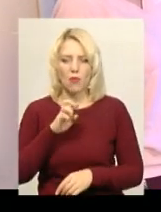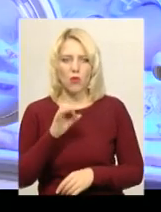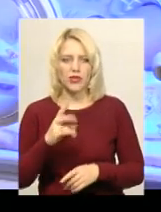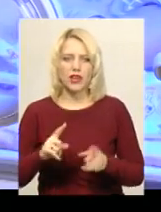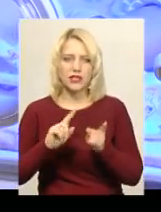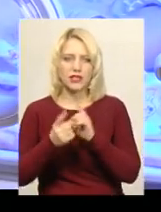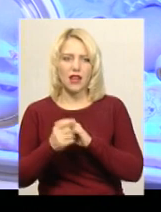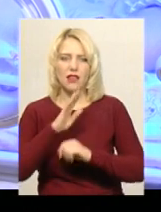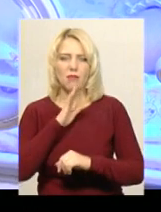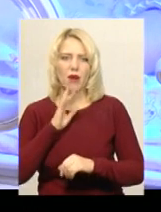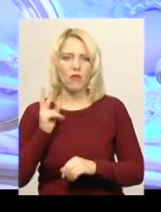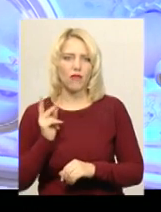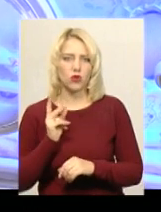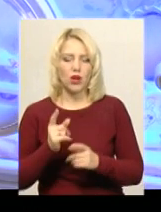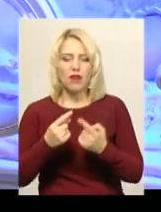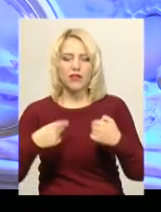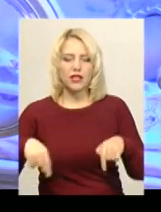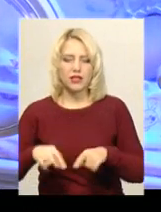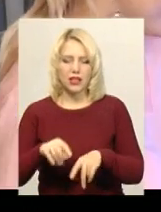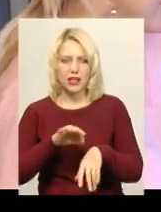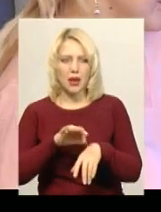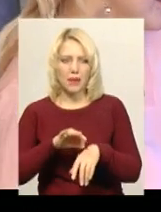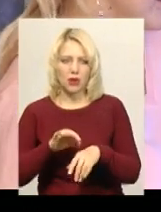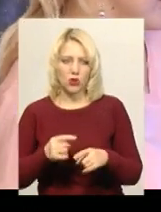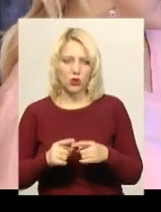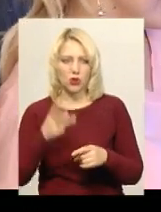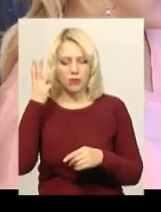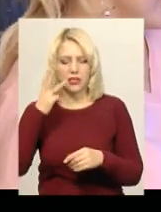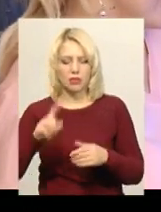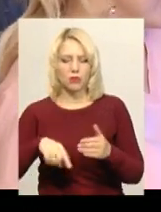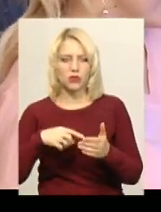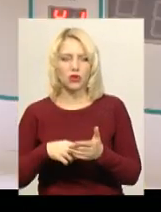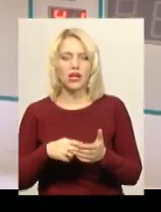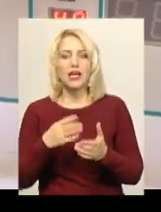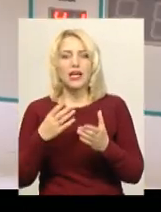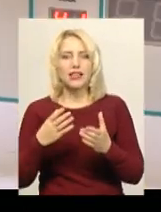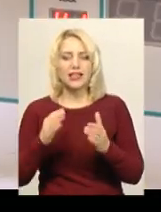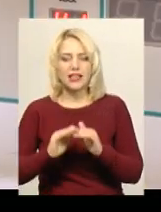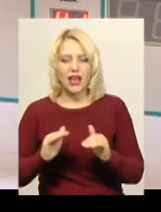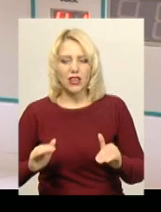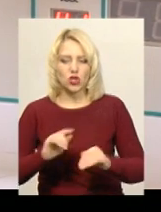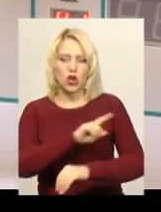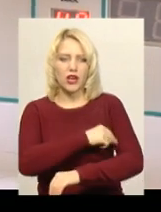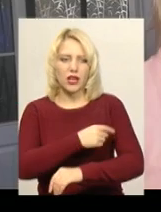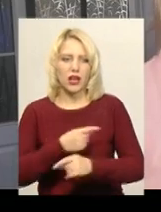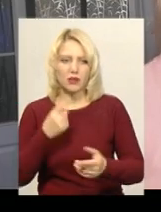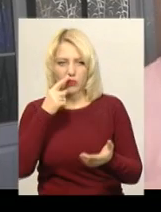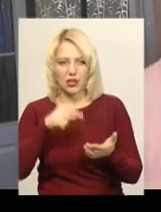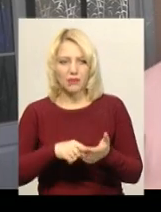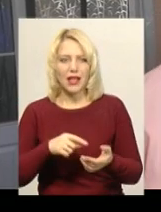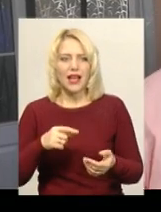До відділення патологій новонароджених Хмельницької міської дитячої лікарні разом із дев'ятиденною донькою потрапила через резус-конфлікт.